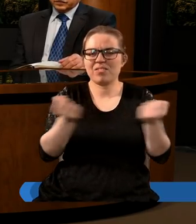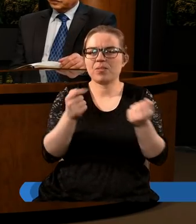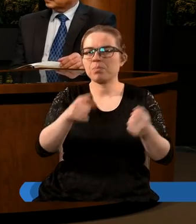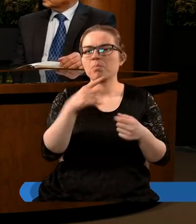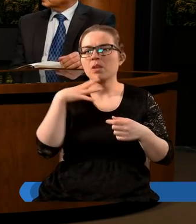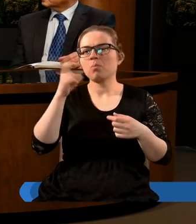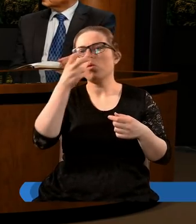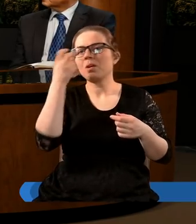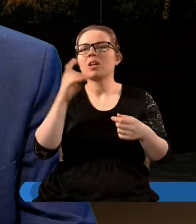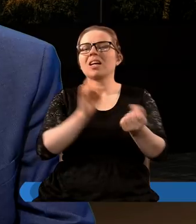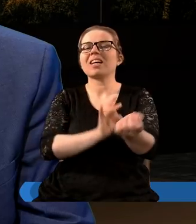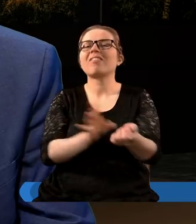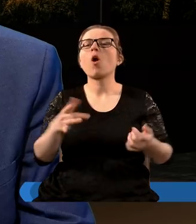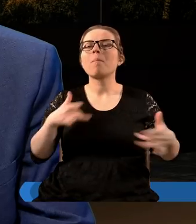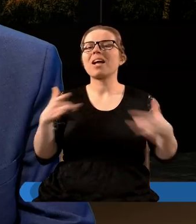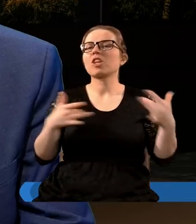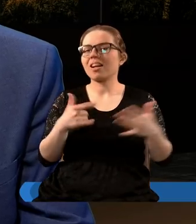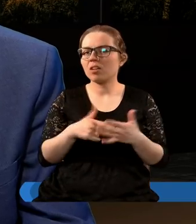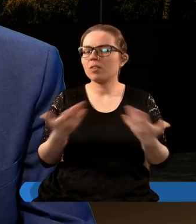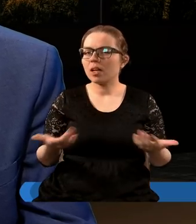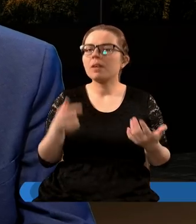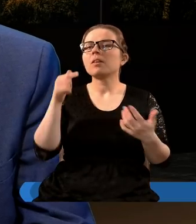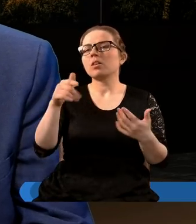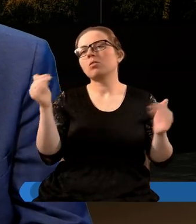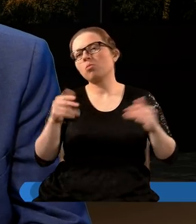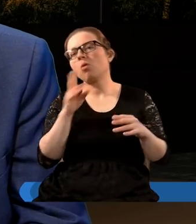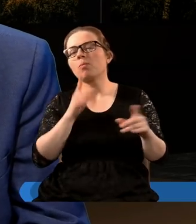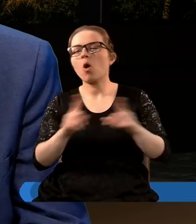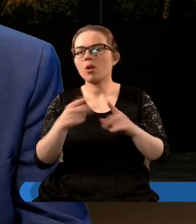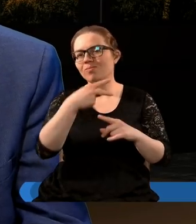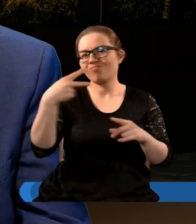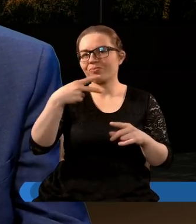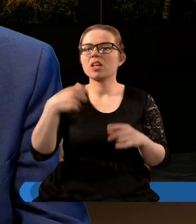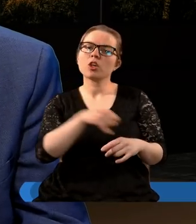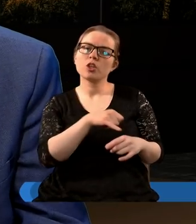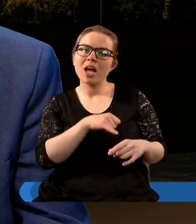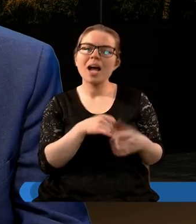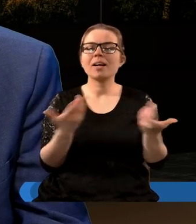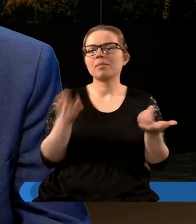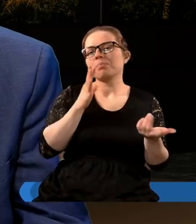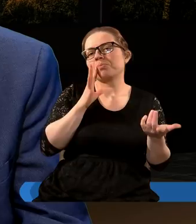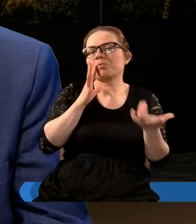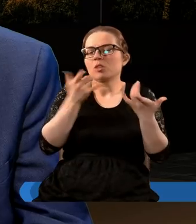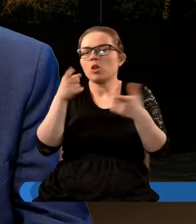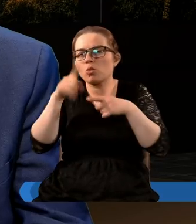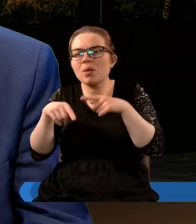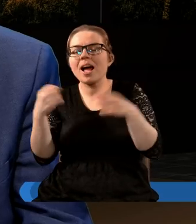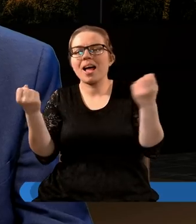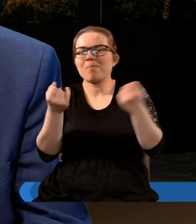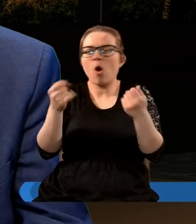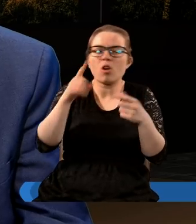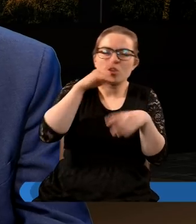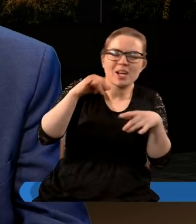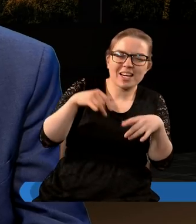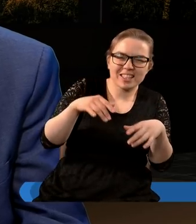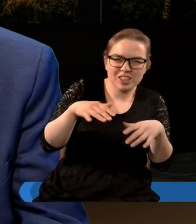kobieta była pijana krwią męczenników. Tak. Więc to może oznaczać grzech, to może oznaczać oczywiście również pewną prześladowczą moc,